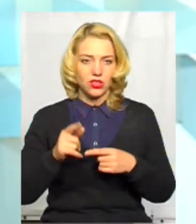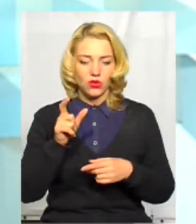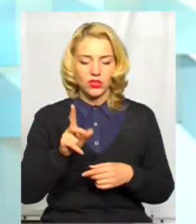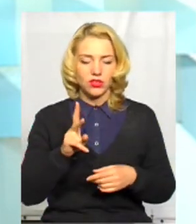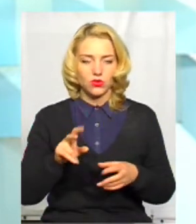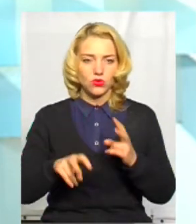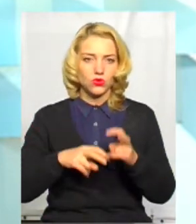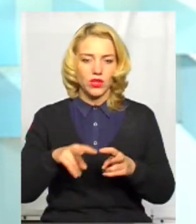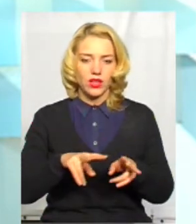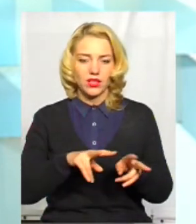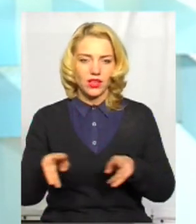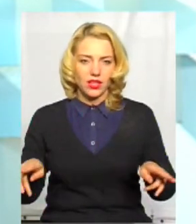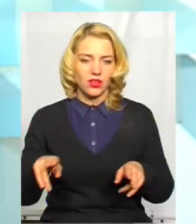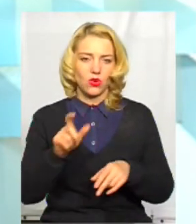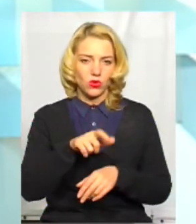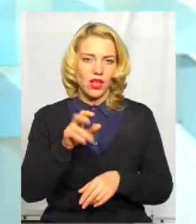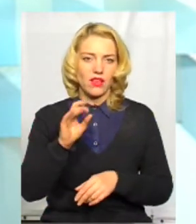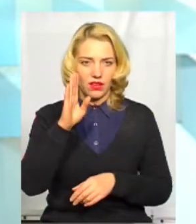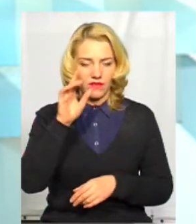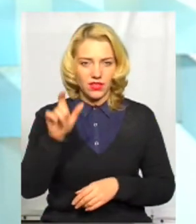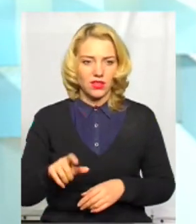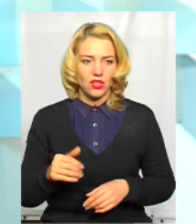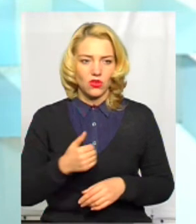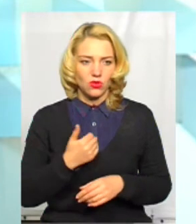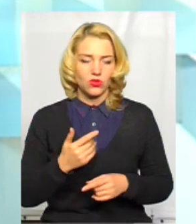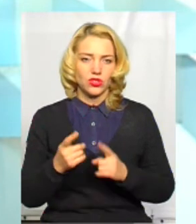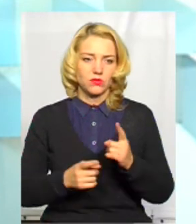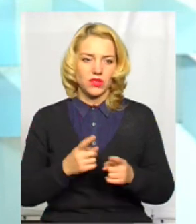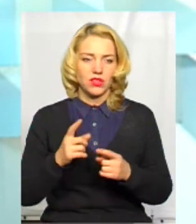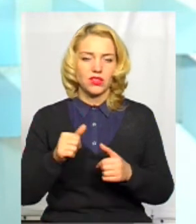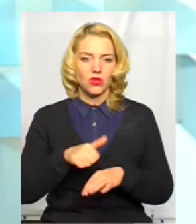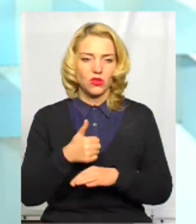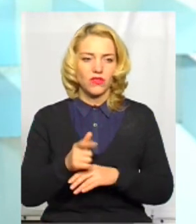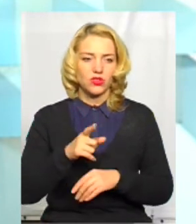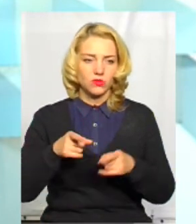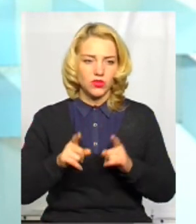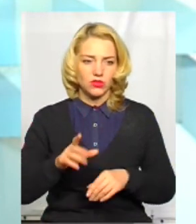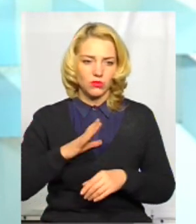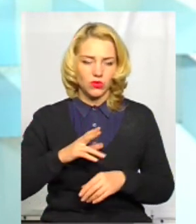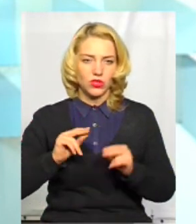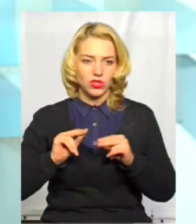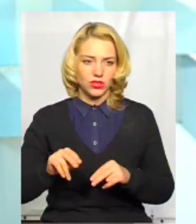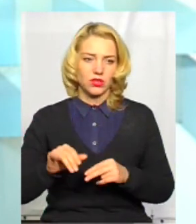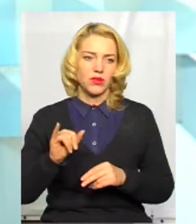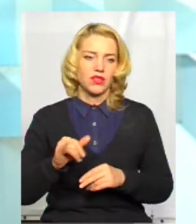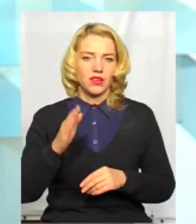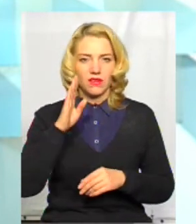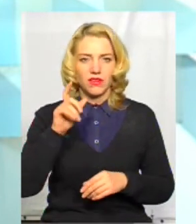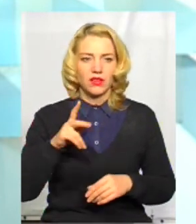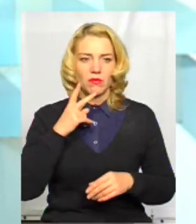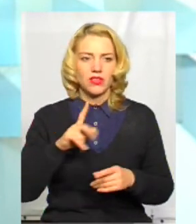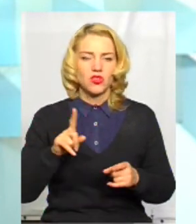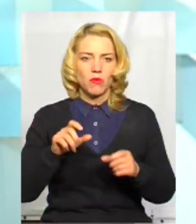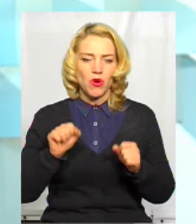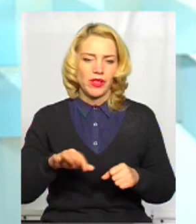він, людей, які здатні це зробити, які хочуть це зробити. А головне, щоб вони були дійсно чесними і він бачив, що вони можуть